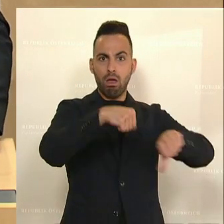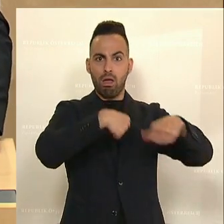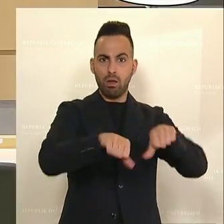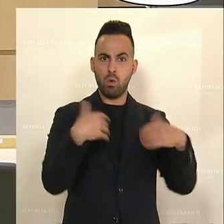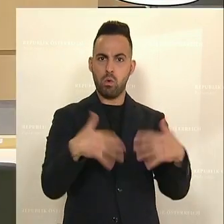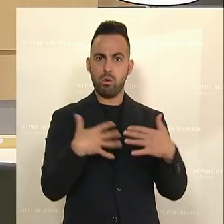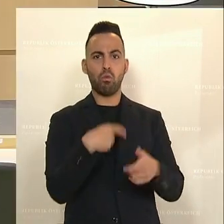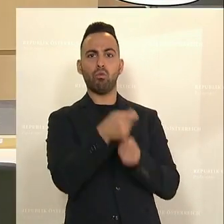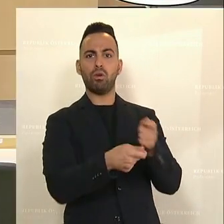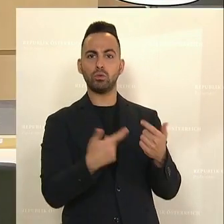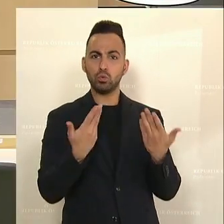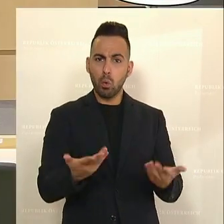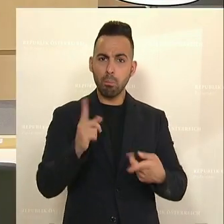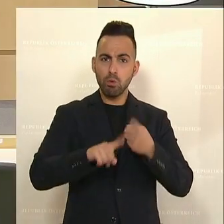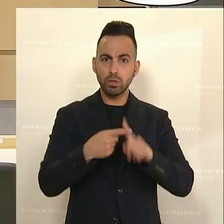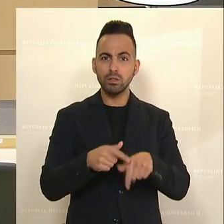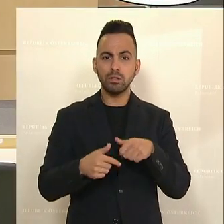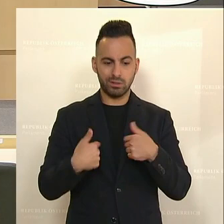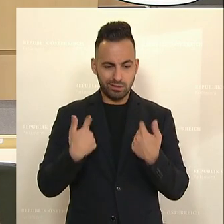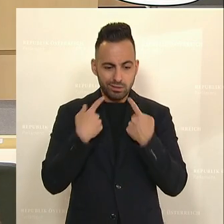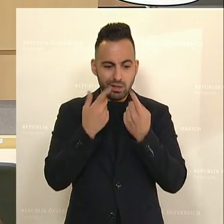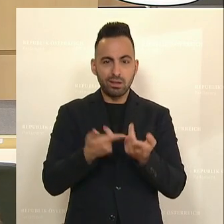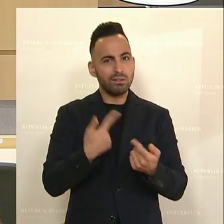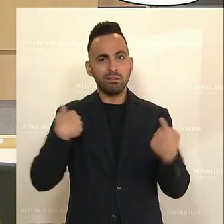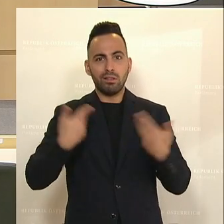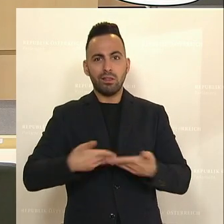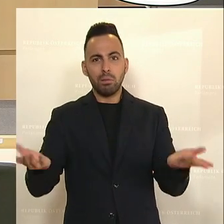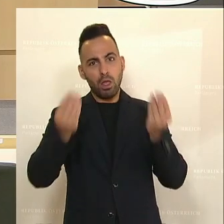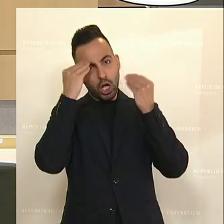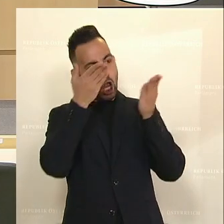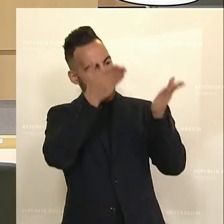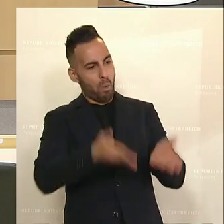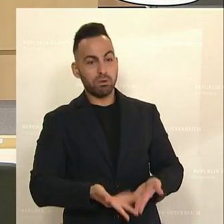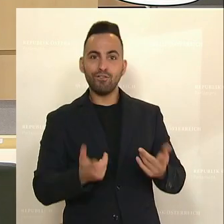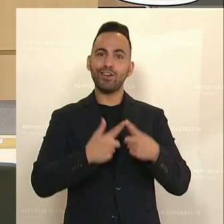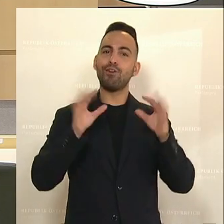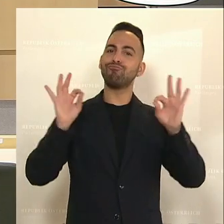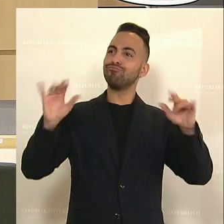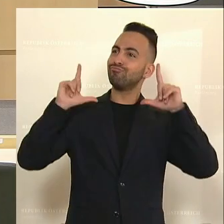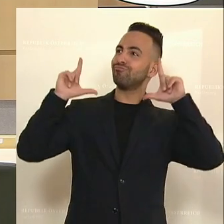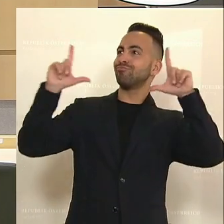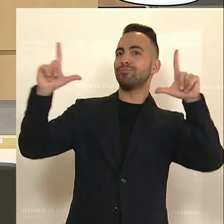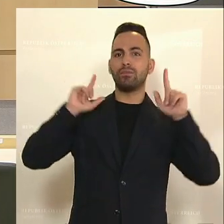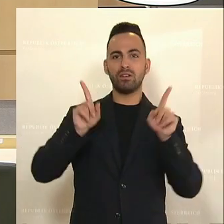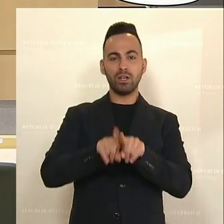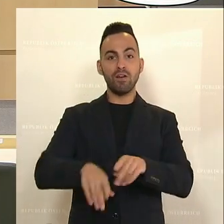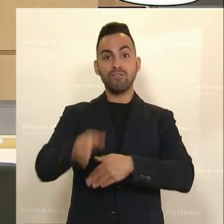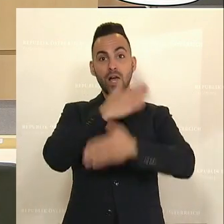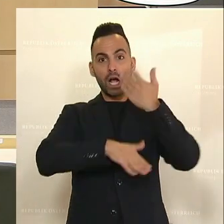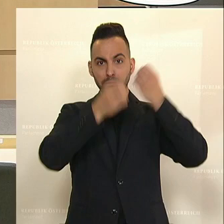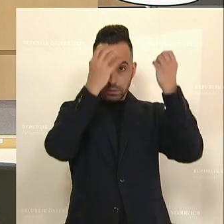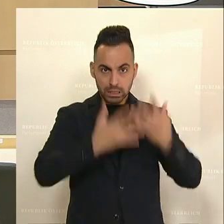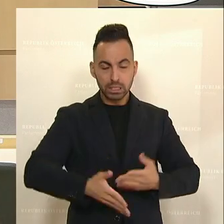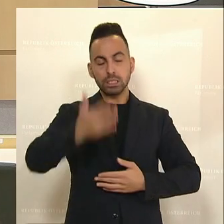Politik ist genau das, was ich gesagt habe, nicht glaubwürdig, null glaubwürdig. Es ist nicht diese Vergangenheitsbewältigung,